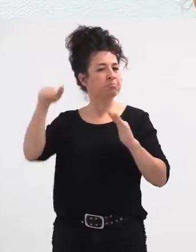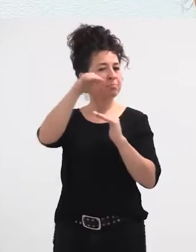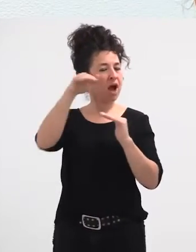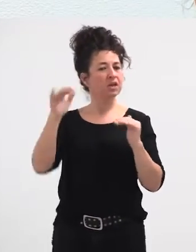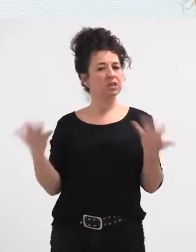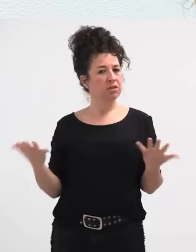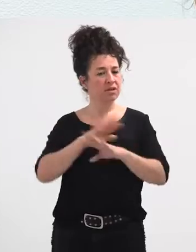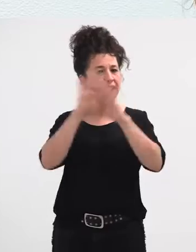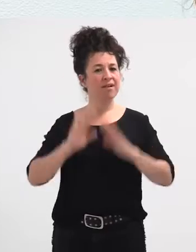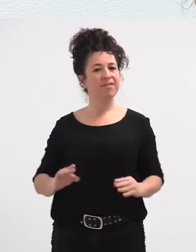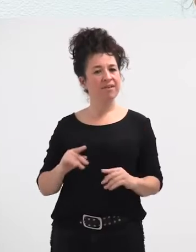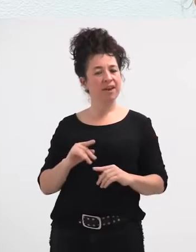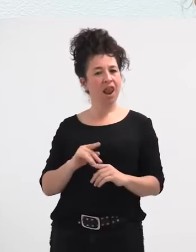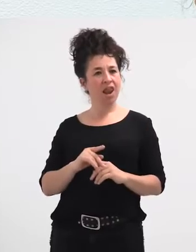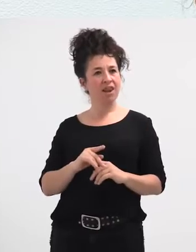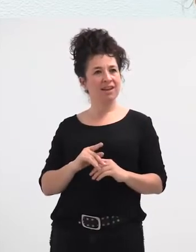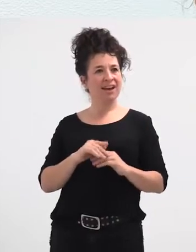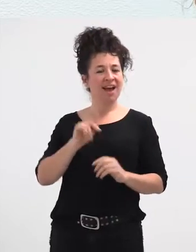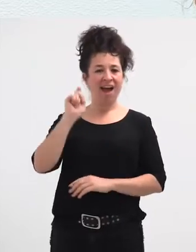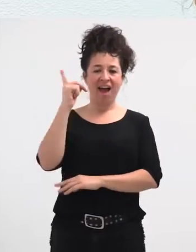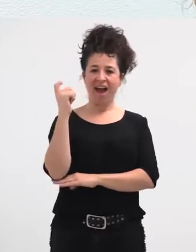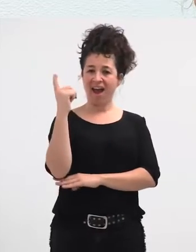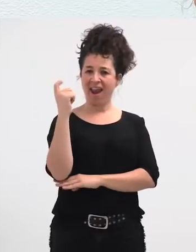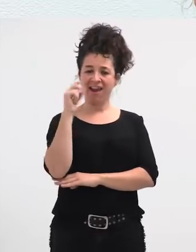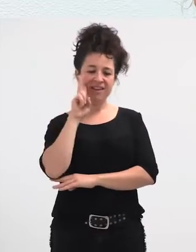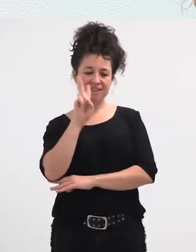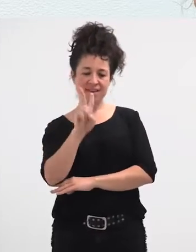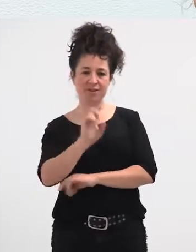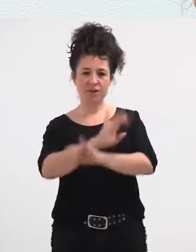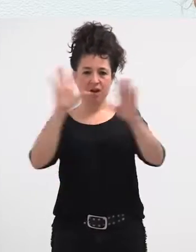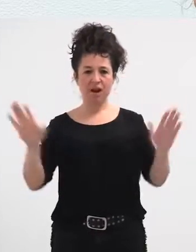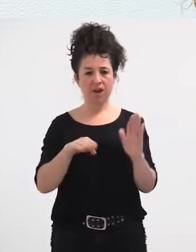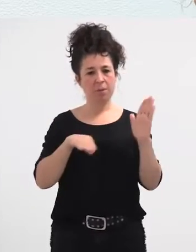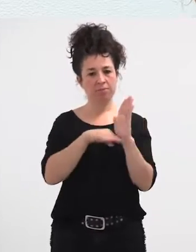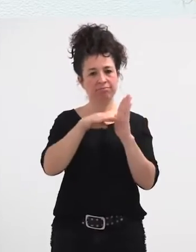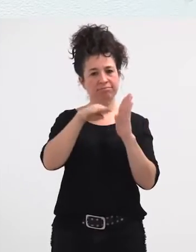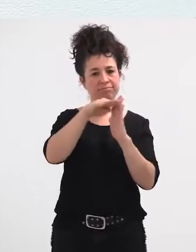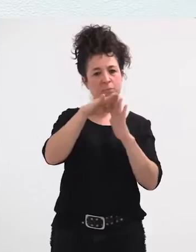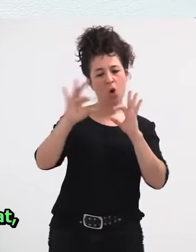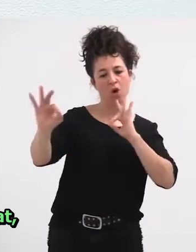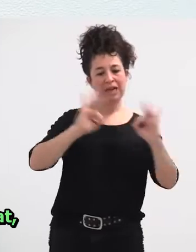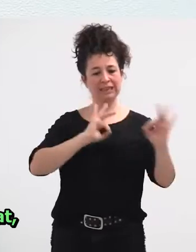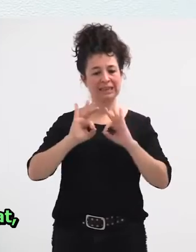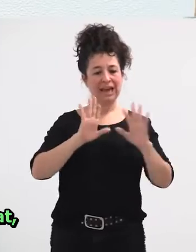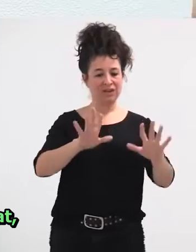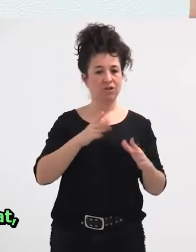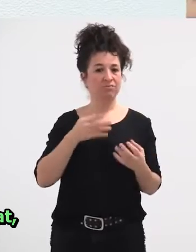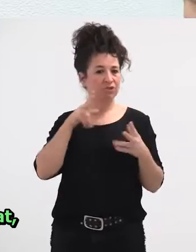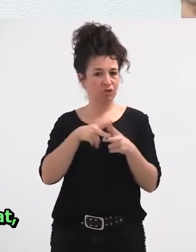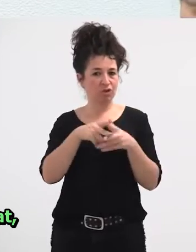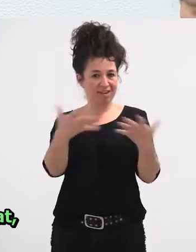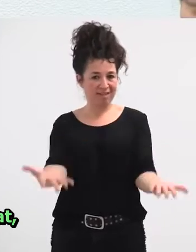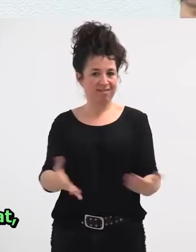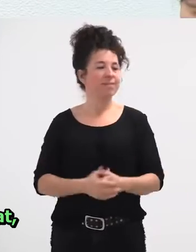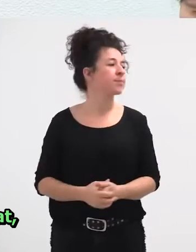orduan alardea bihurtu da, nola behitere hor, estratifikazio sozial horren antzerti bat, ez da? Hori adibidez, badago hemen,